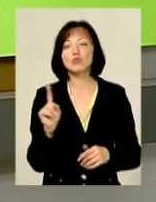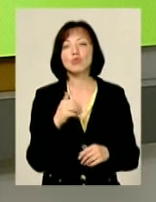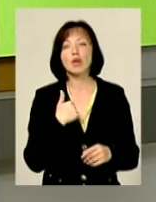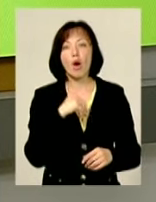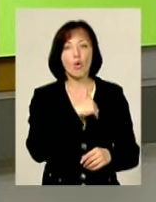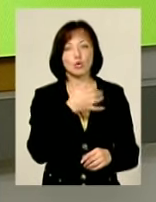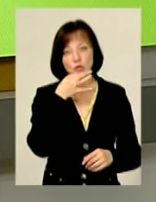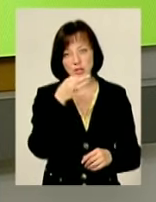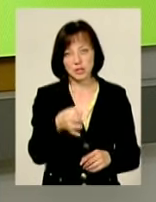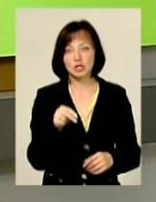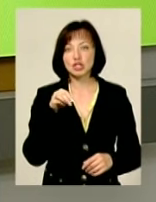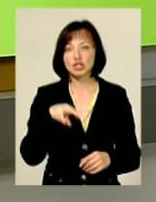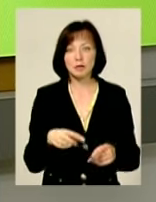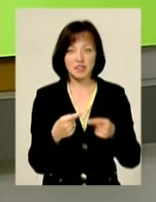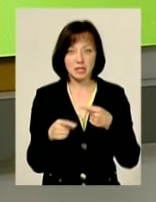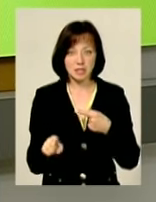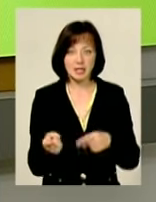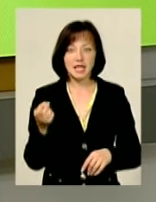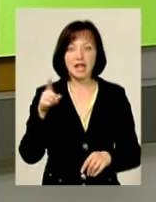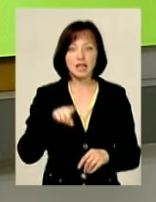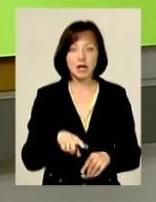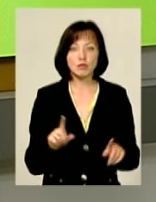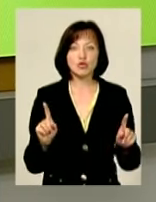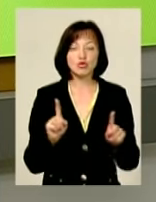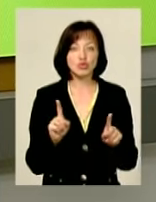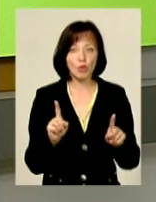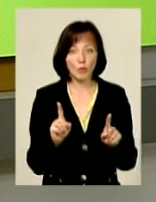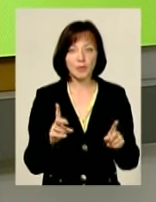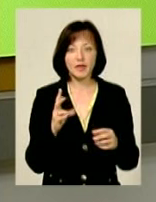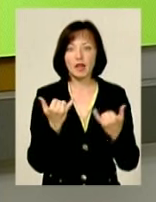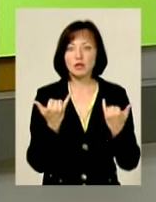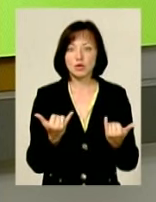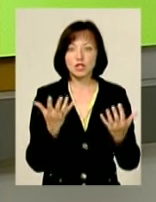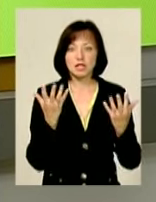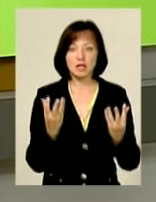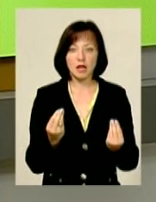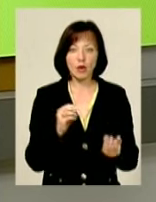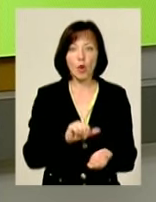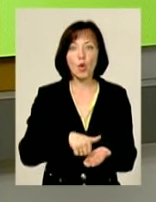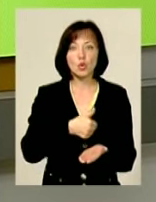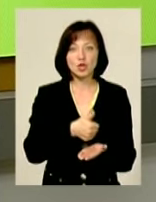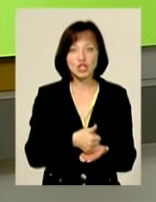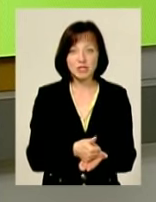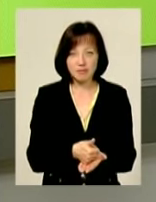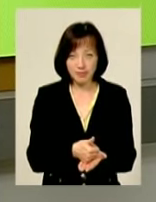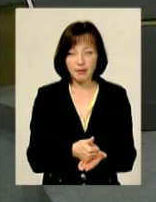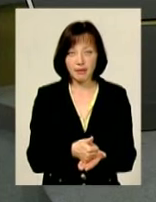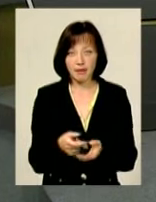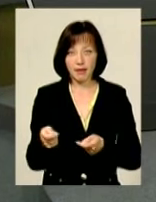хочу сказати, чим відрізняється? Відрізняється тим, що на сьогоднішній очільники все-таки